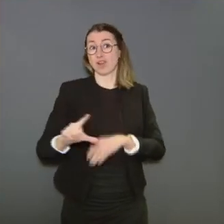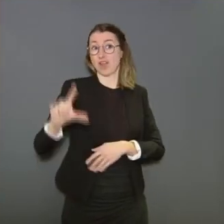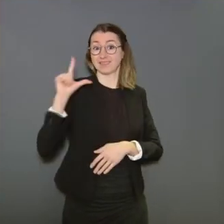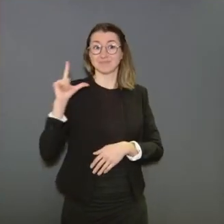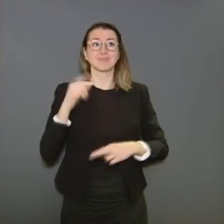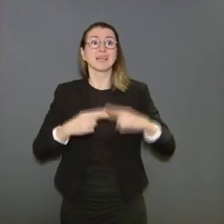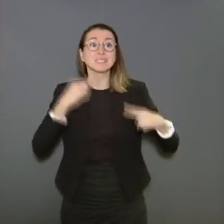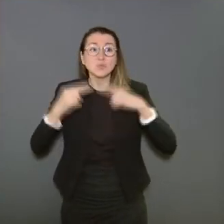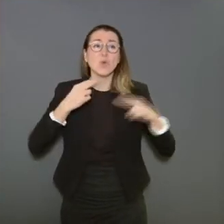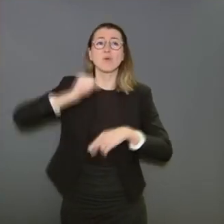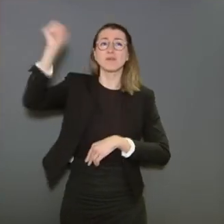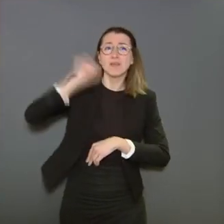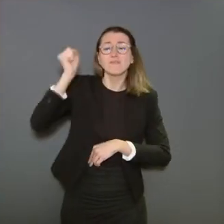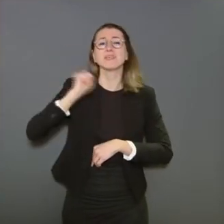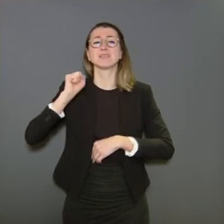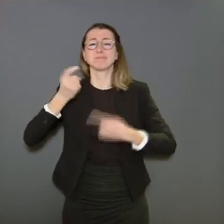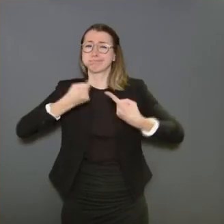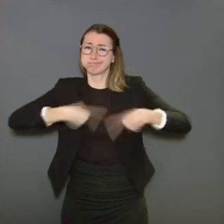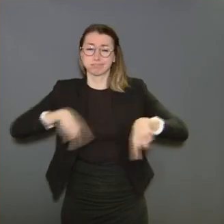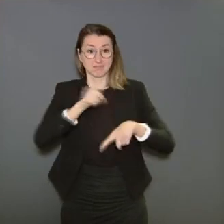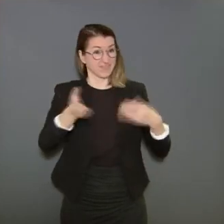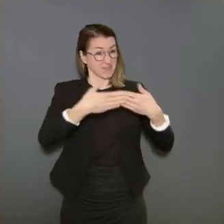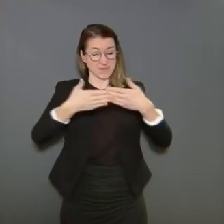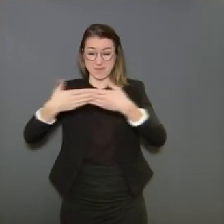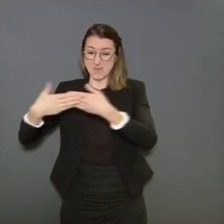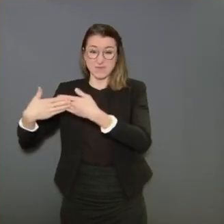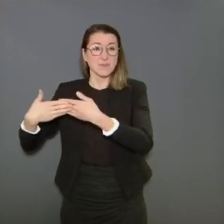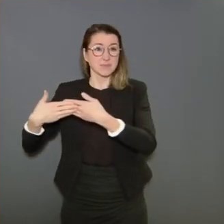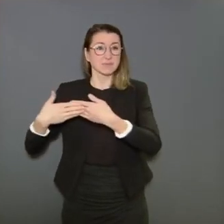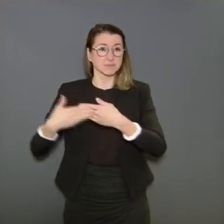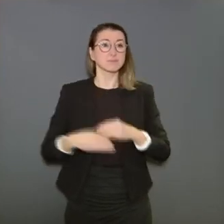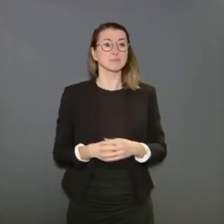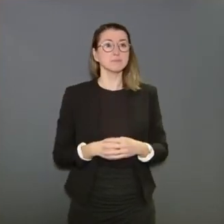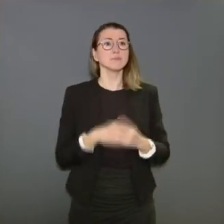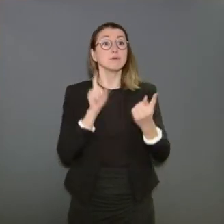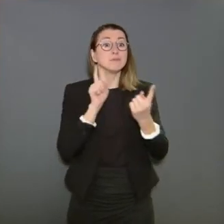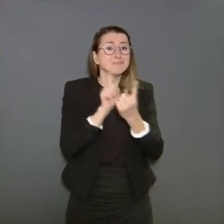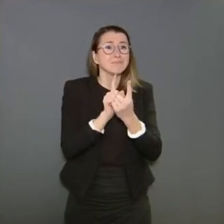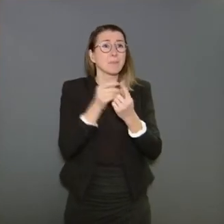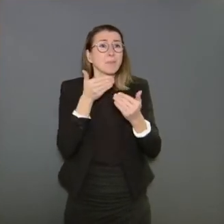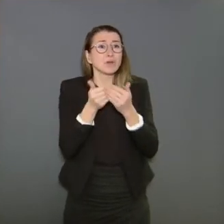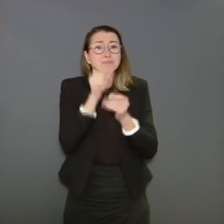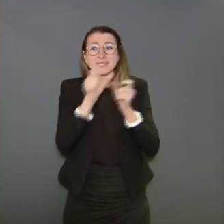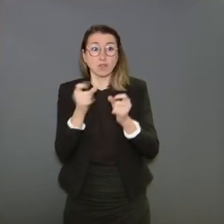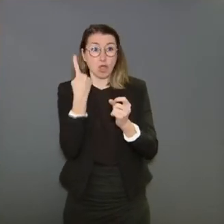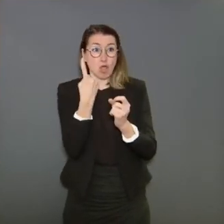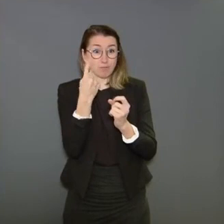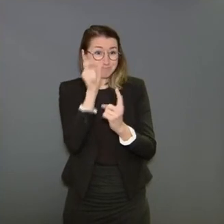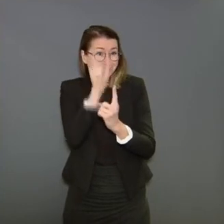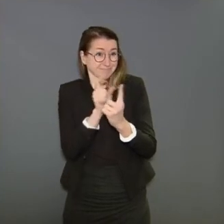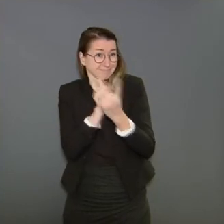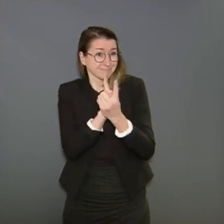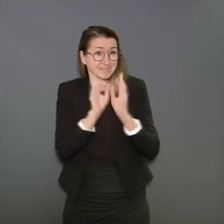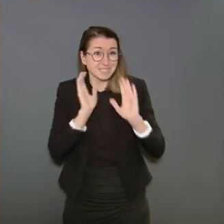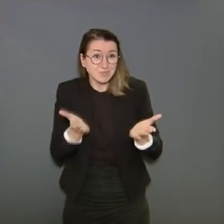fermés. Nous pouvons avoir encore un contact rapproché. Il y un couvre-feu sur tous les territoires entre